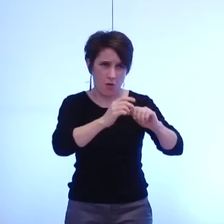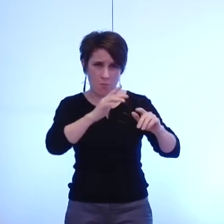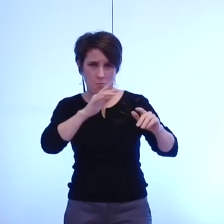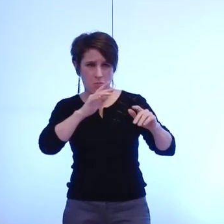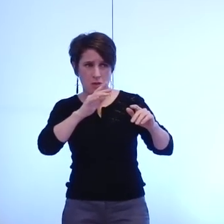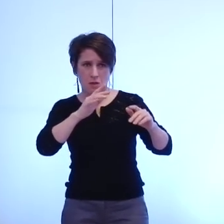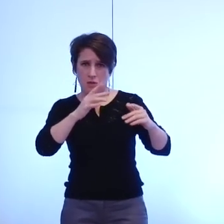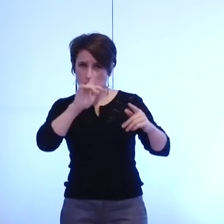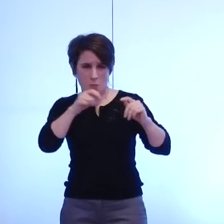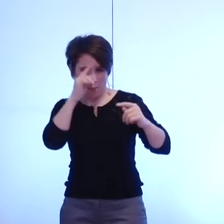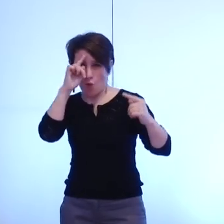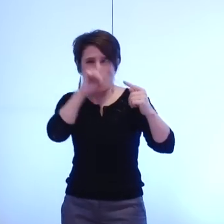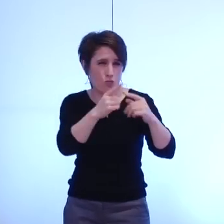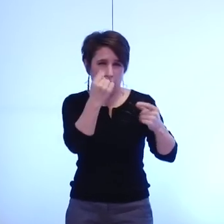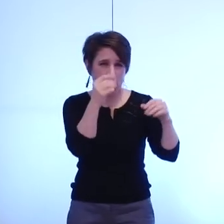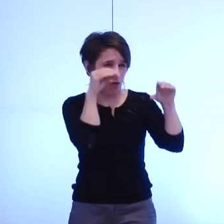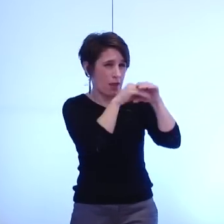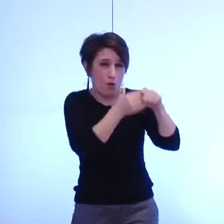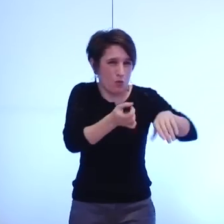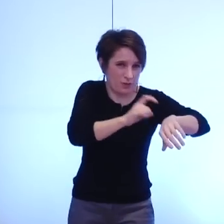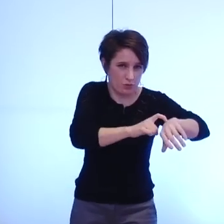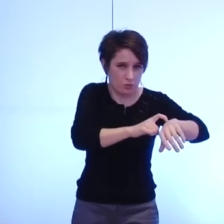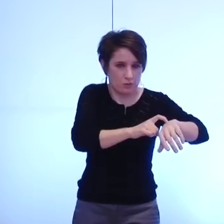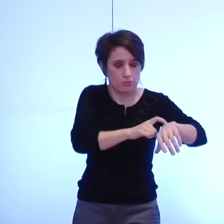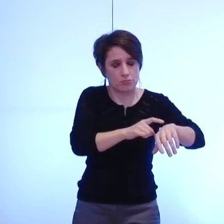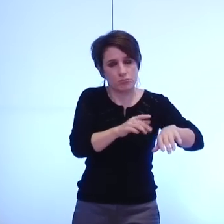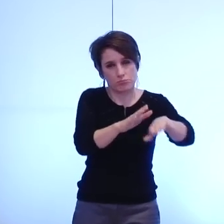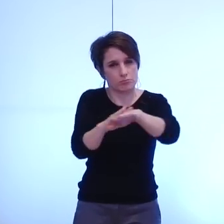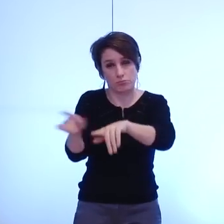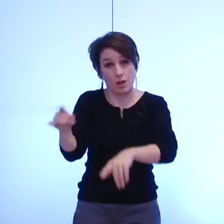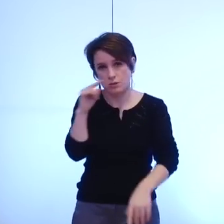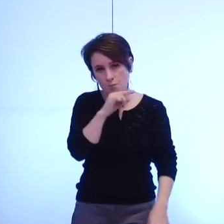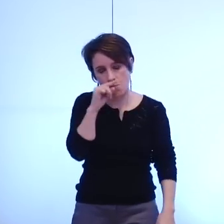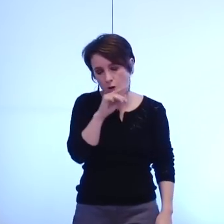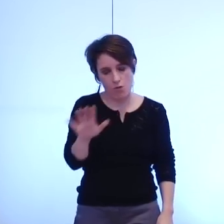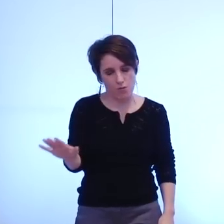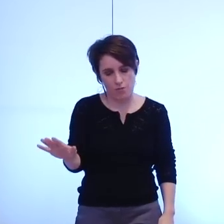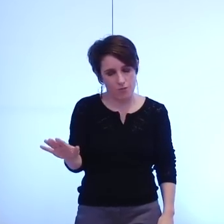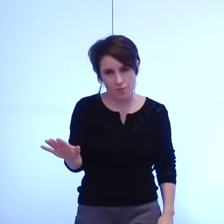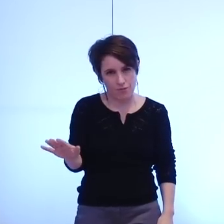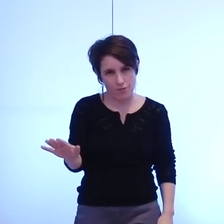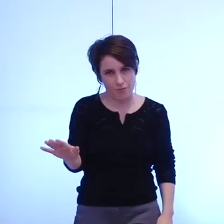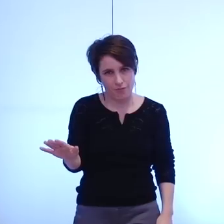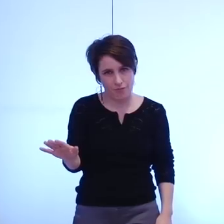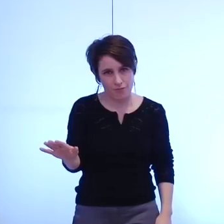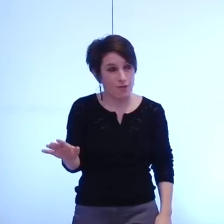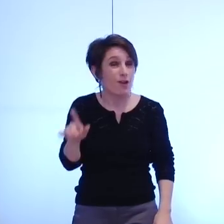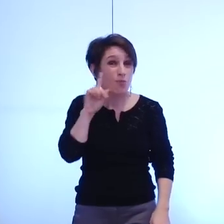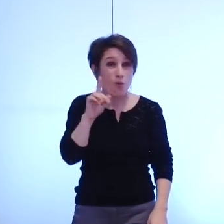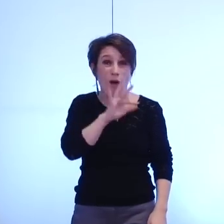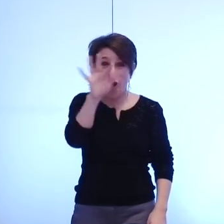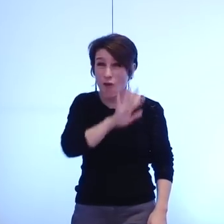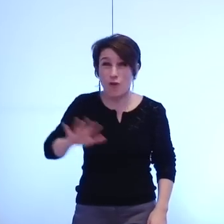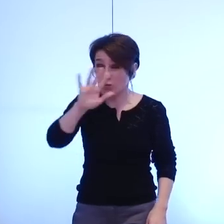menter je le dis très clairement très simplement vous n'avez quasiment pas d'exemple dans ce pays